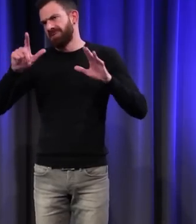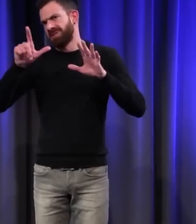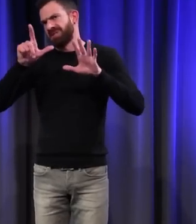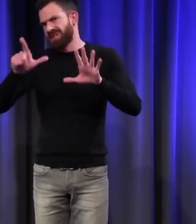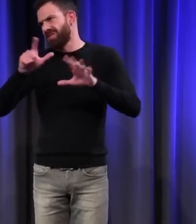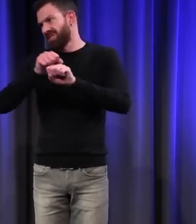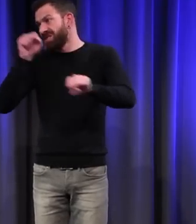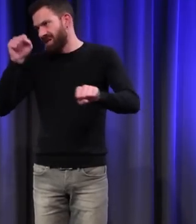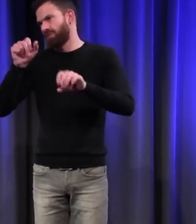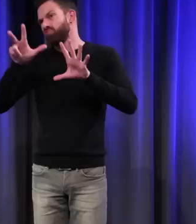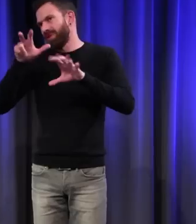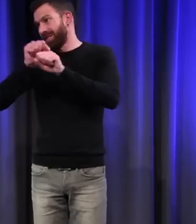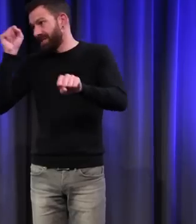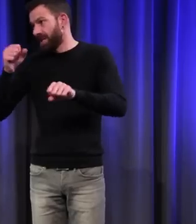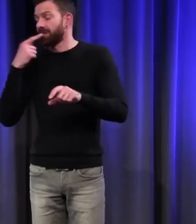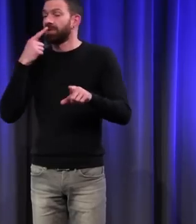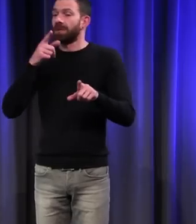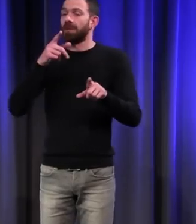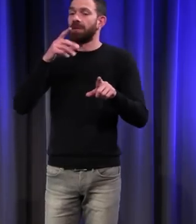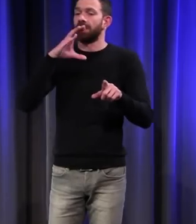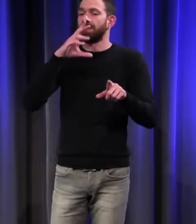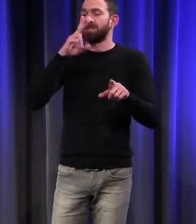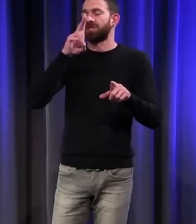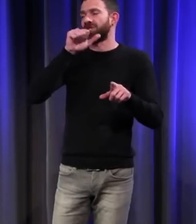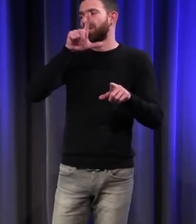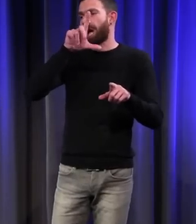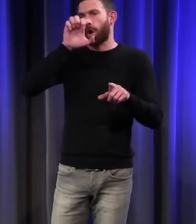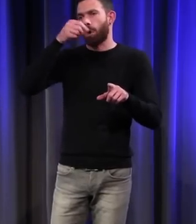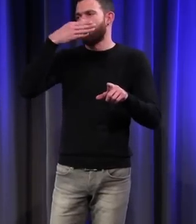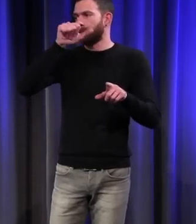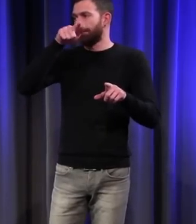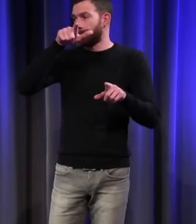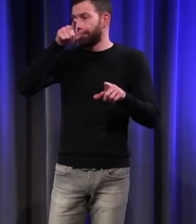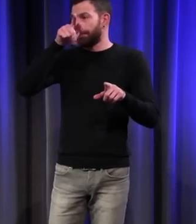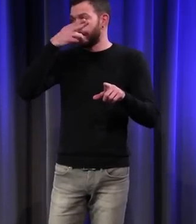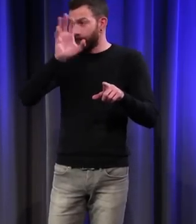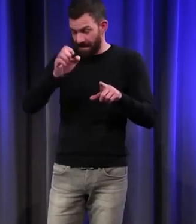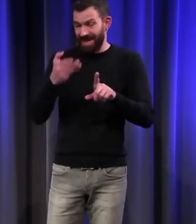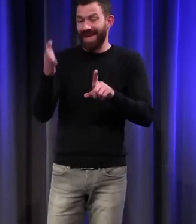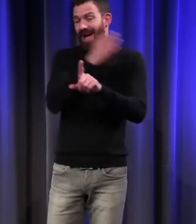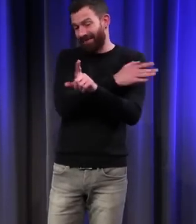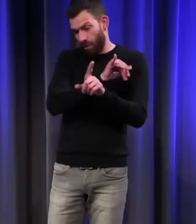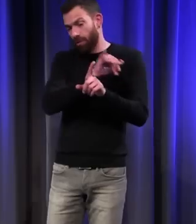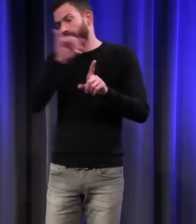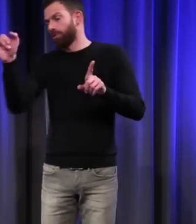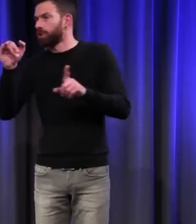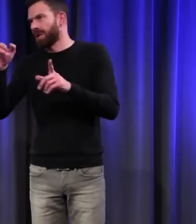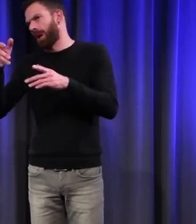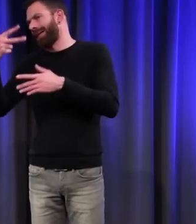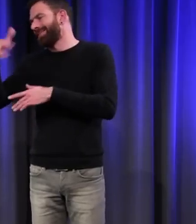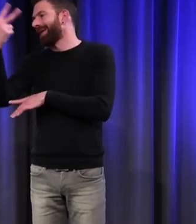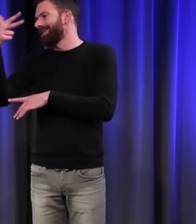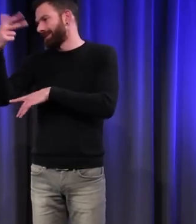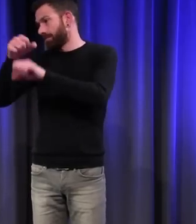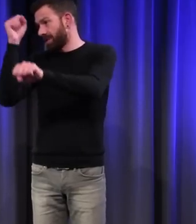avant même l'époque de Charlemagne. Et ça se termine vers le XIIIe siècle parce qu'on a